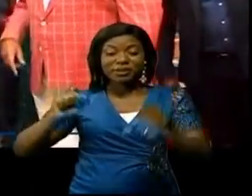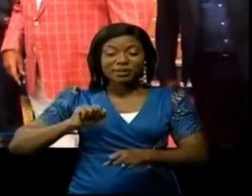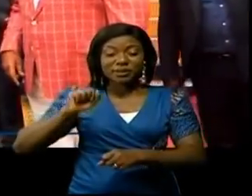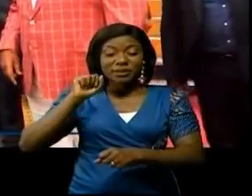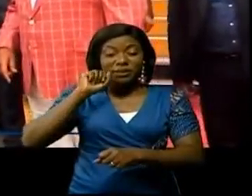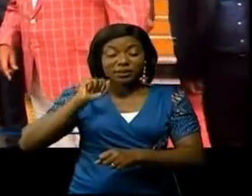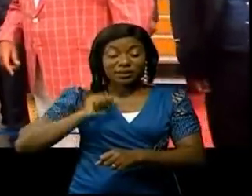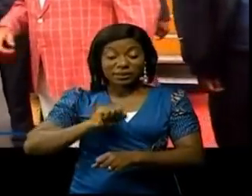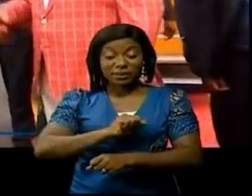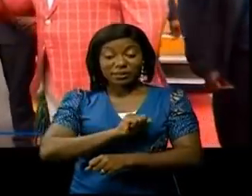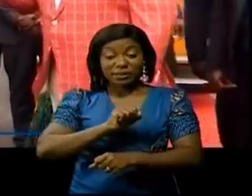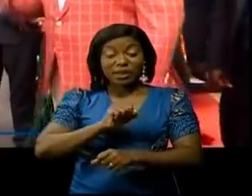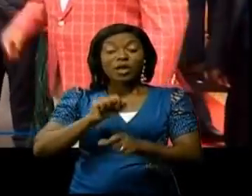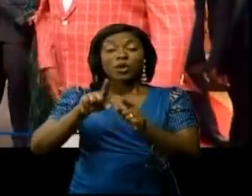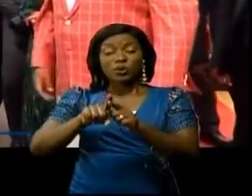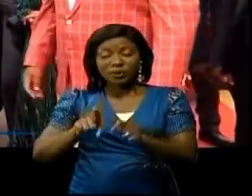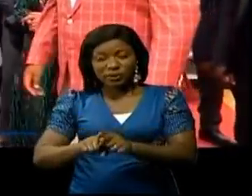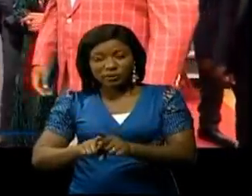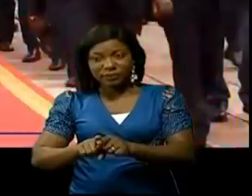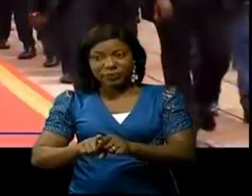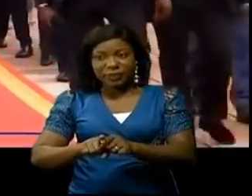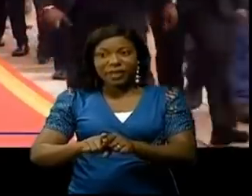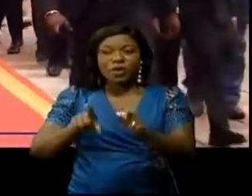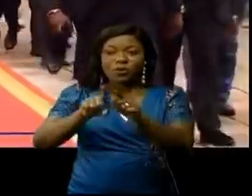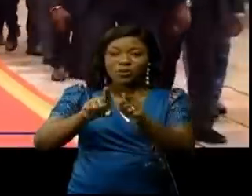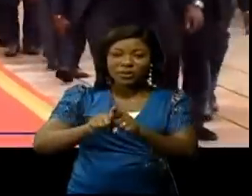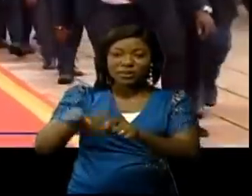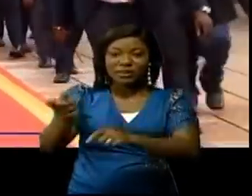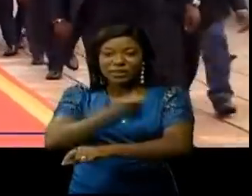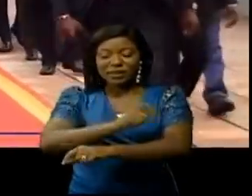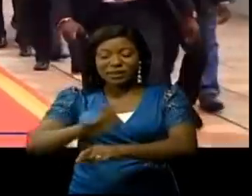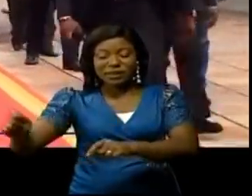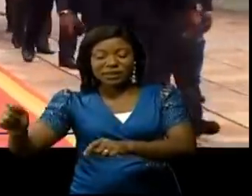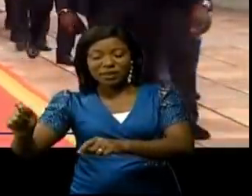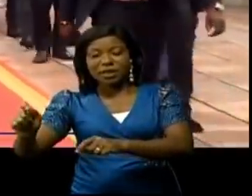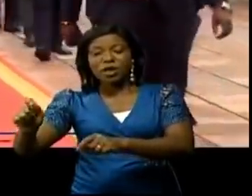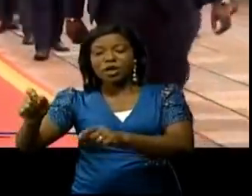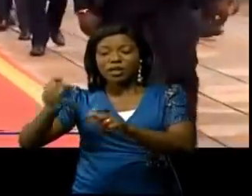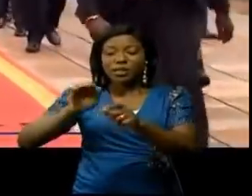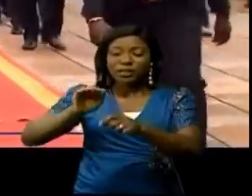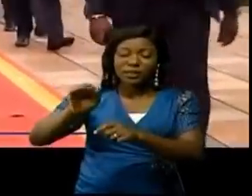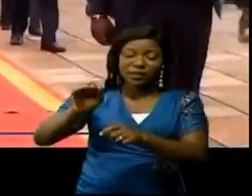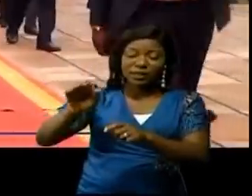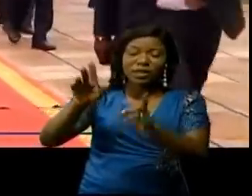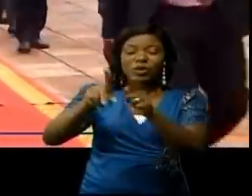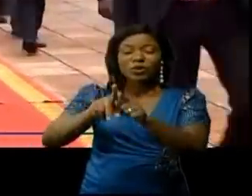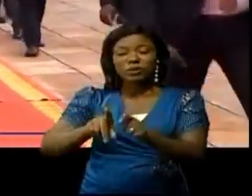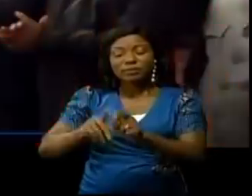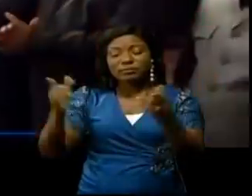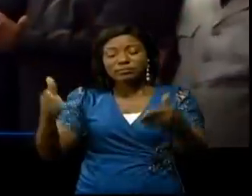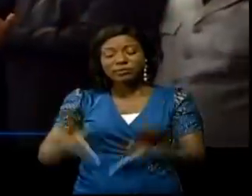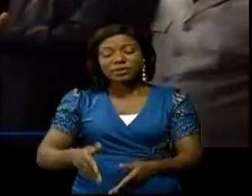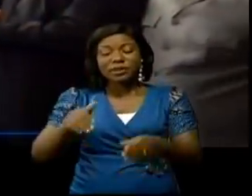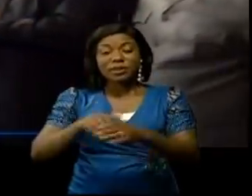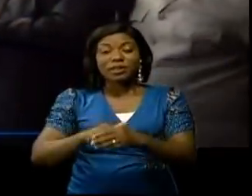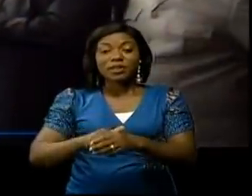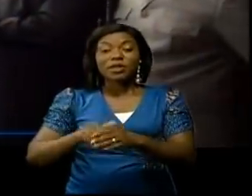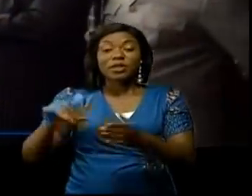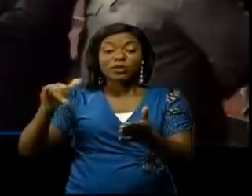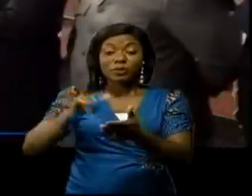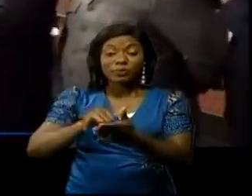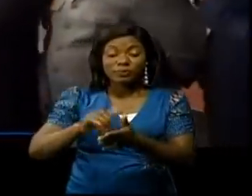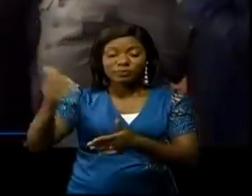ministre, le gouvernement de la ville de Kinshasa, son directeur de cabinet et plusieurs autres autorités présentes à l'aéroport. A l'intérieur du pavillon